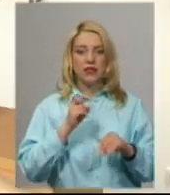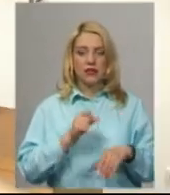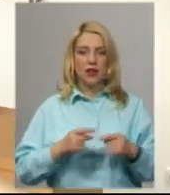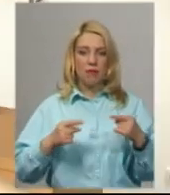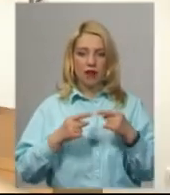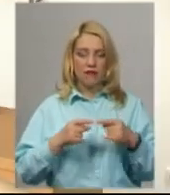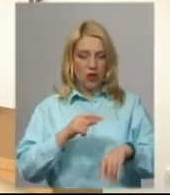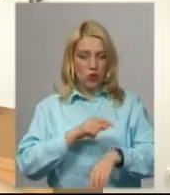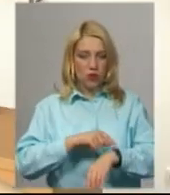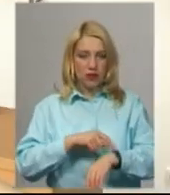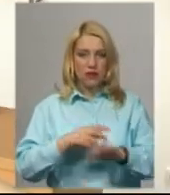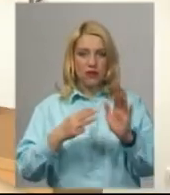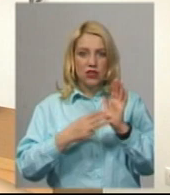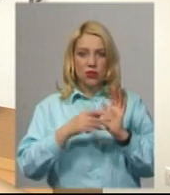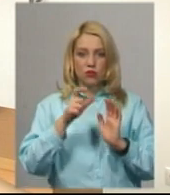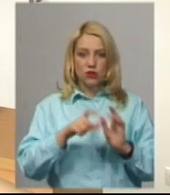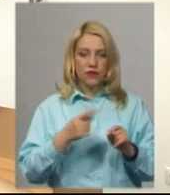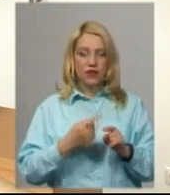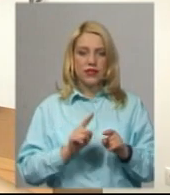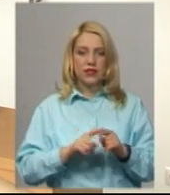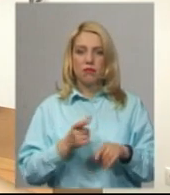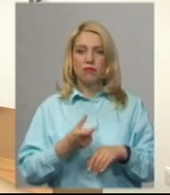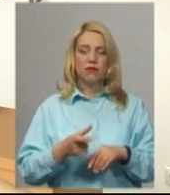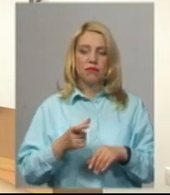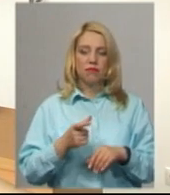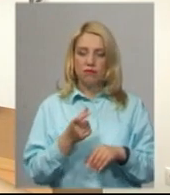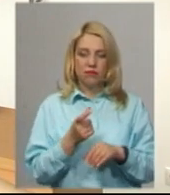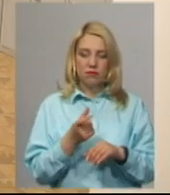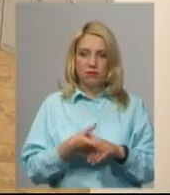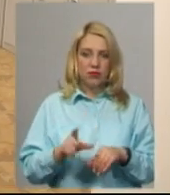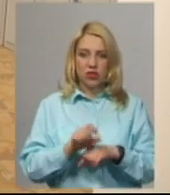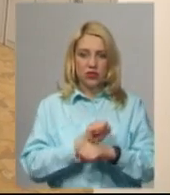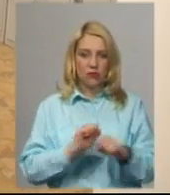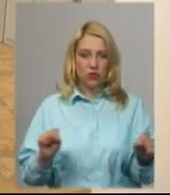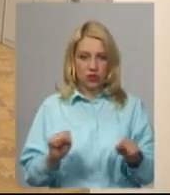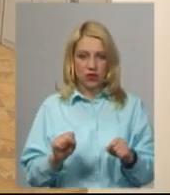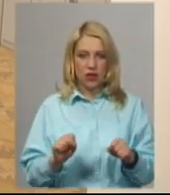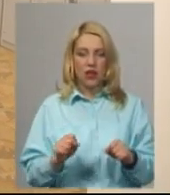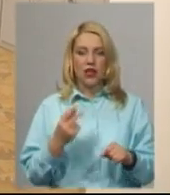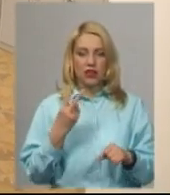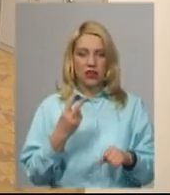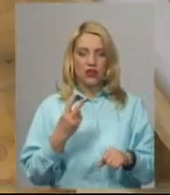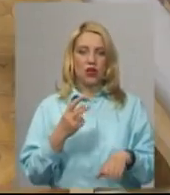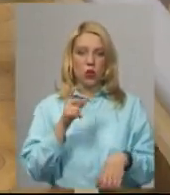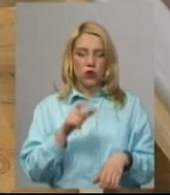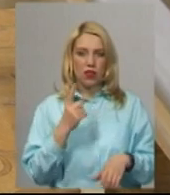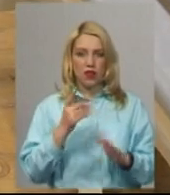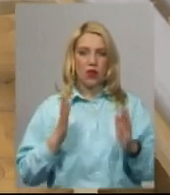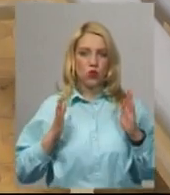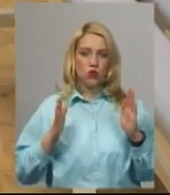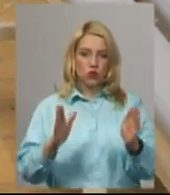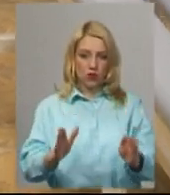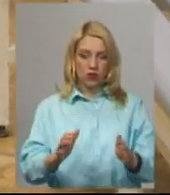години. 8 чоловік – це максимальна кількість, яку ми можемо прийняти, по 2 людини на доріжку. Після кожного відвідування